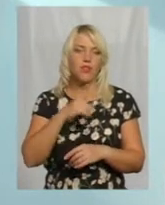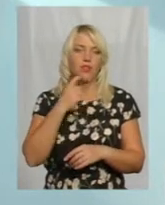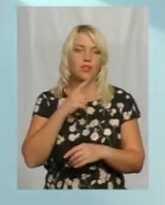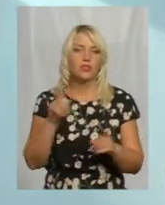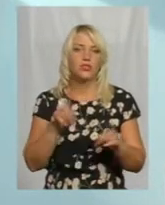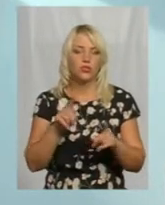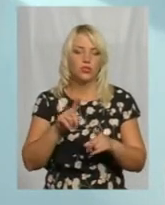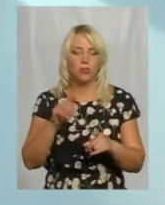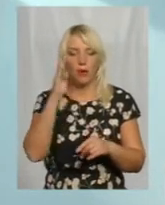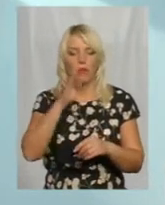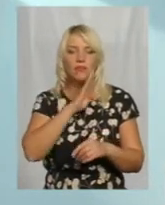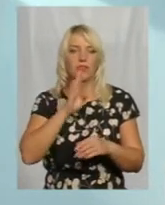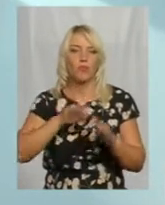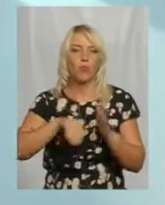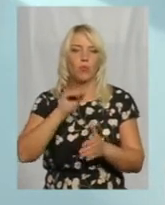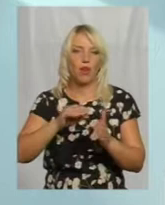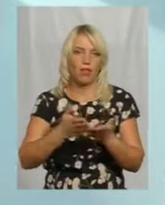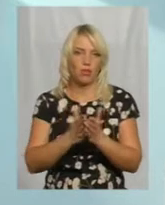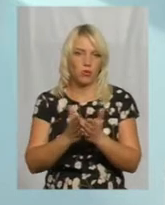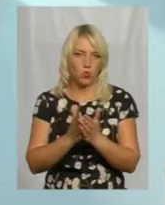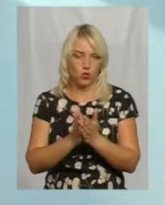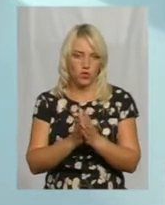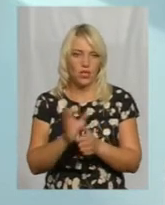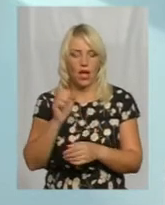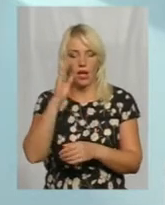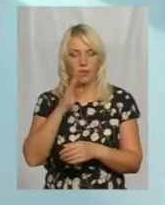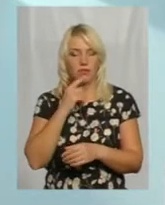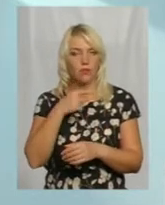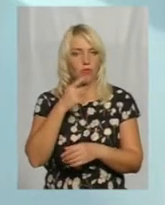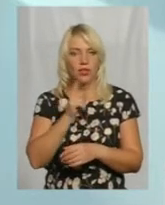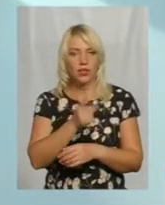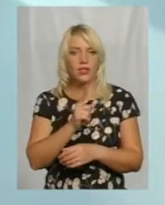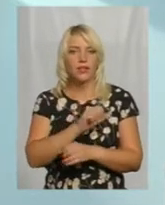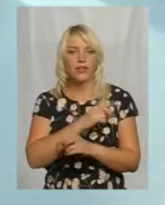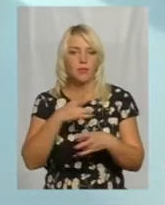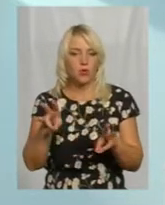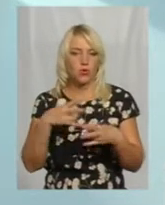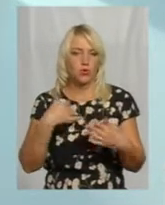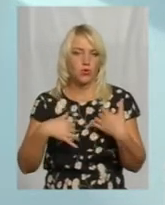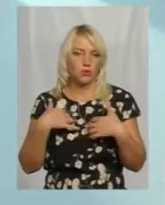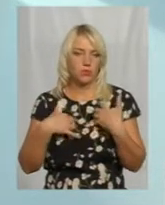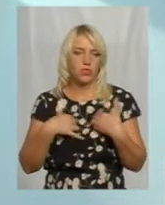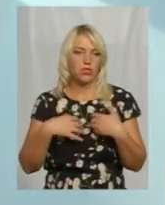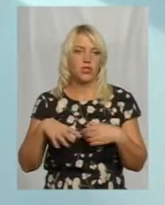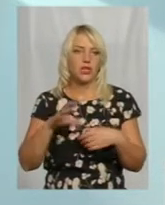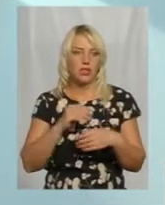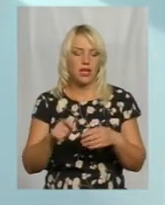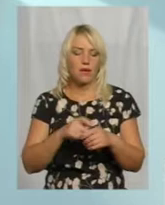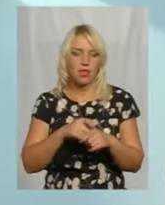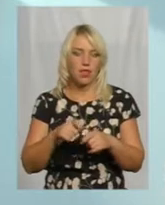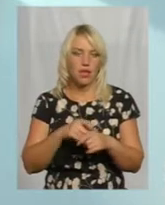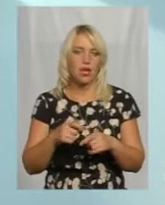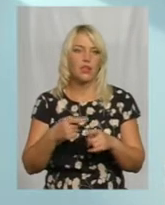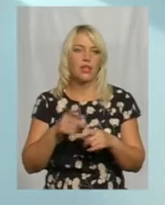щоб батьки купляли підручники, а батьків застерігала, що не треба поспішати. Є усі матеріали, і можна